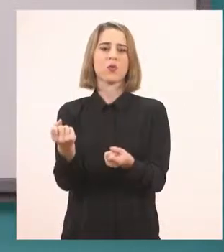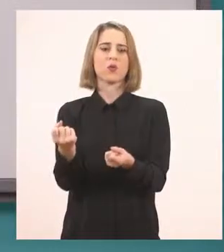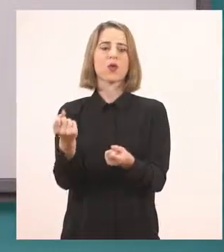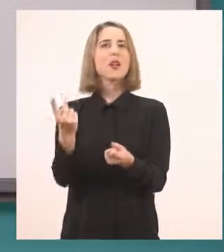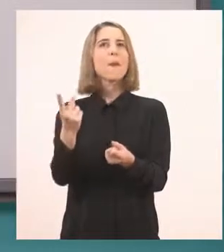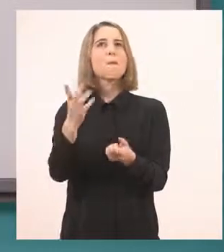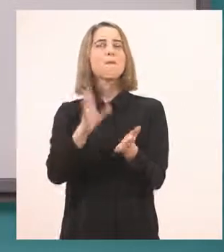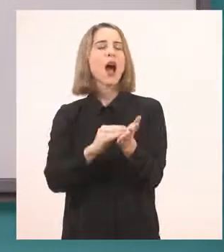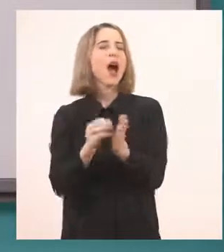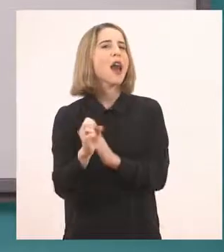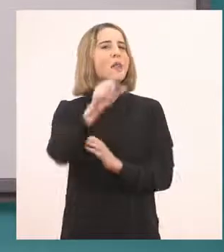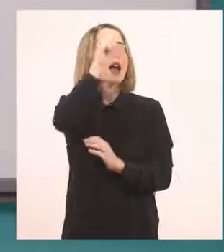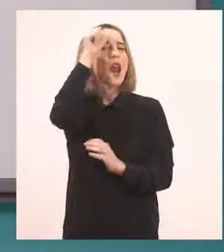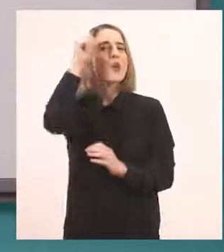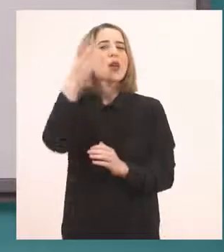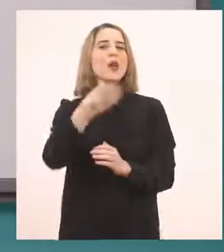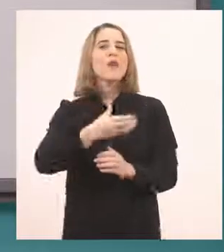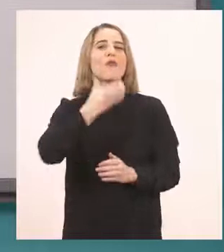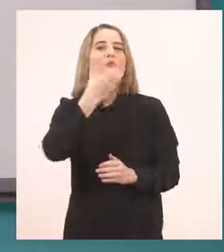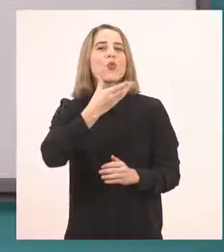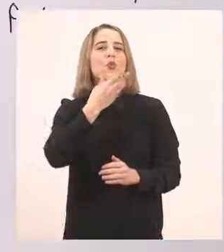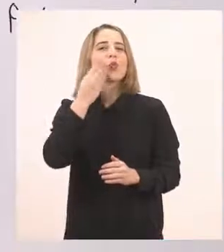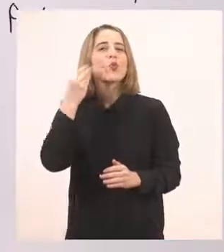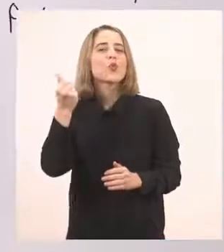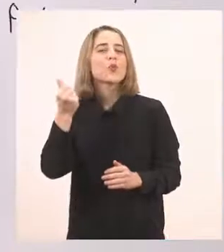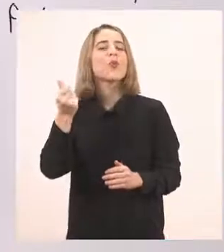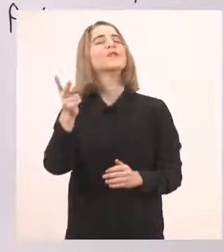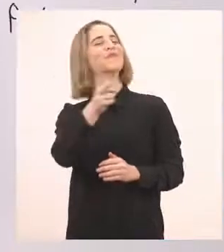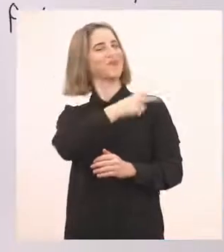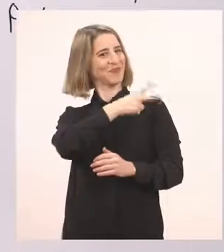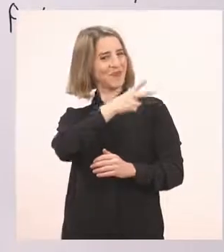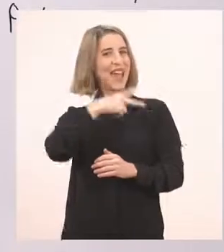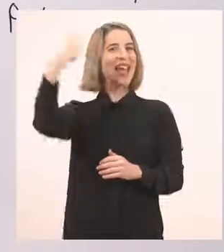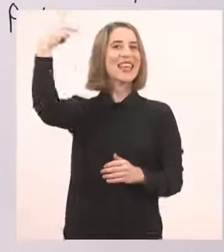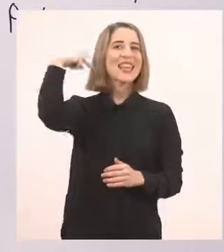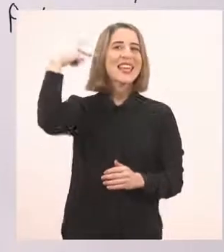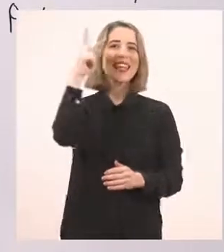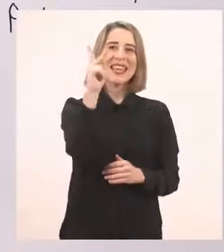φρούτο του καλοκαιριού, μήπως σκέφτεστε... Το κεράσι. Τέλεια.